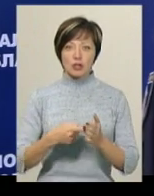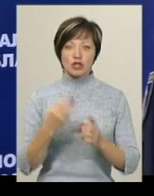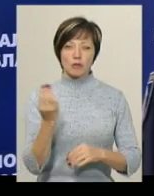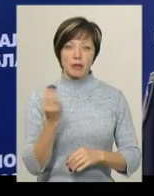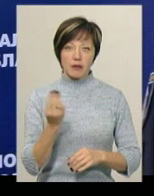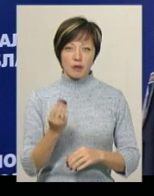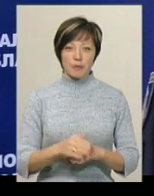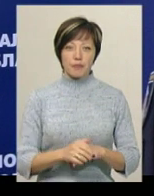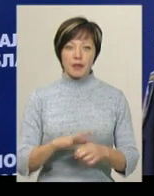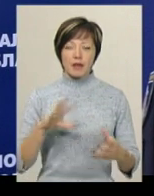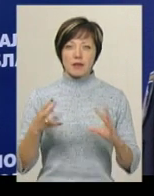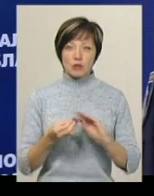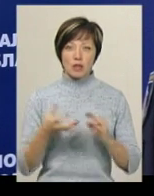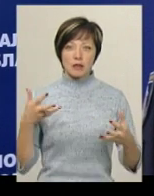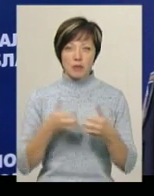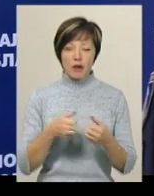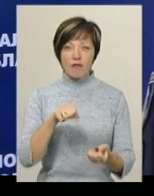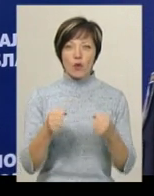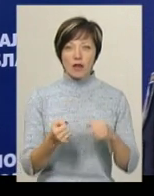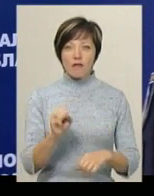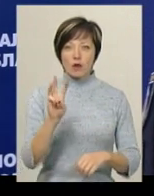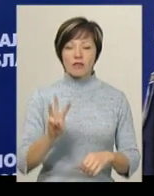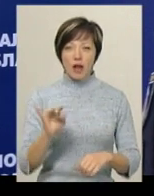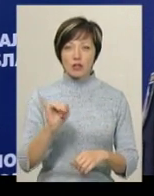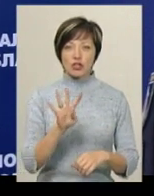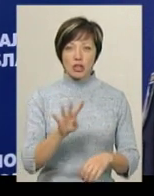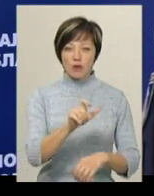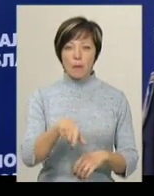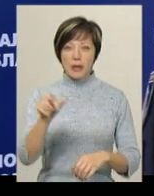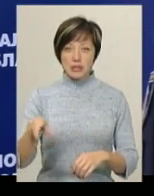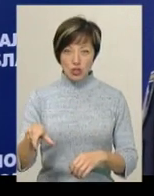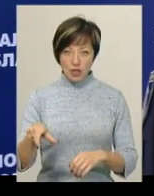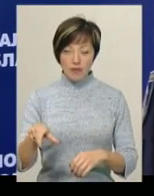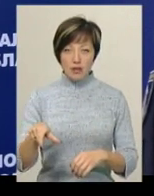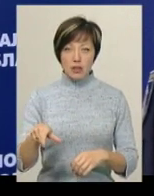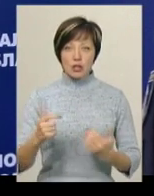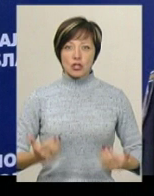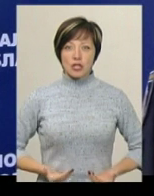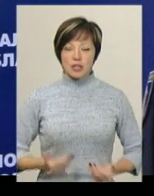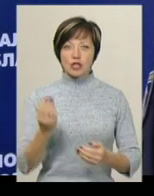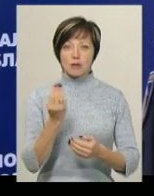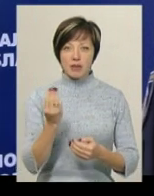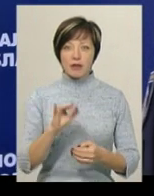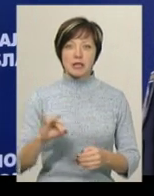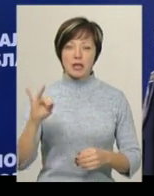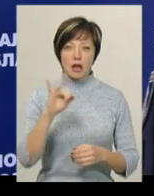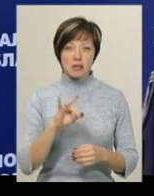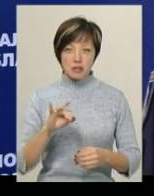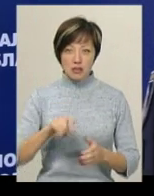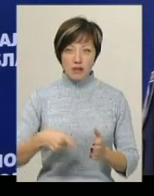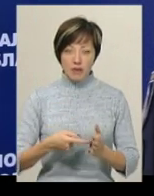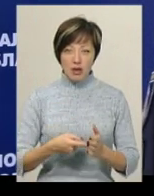В результаті ДТП водій «Фольксвагену» та четверо його пасажирів, жителі Шепетівки та Ізяслова